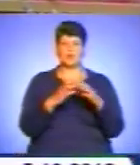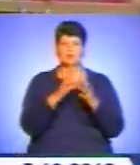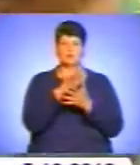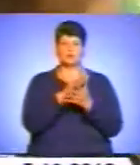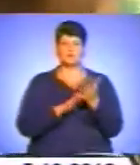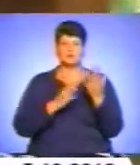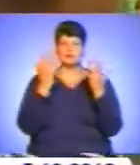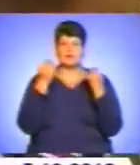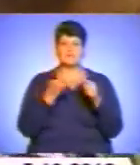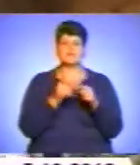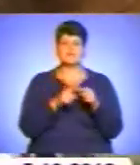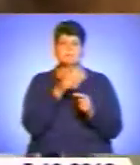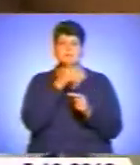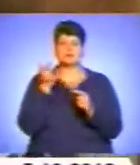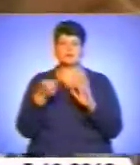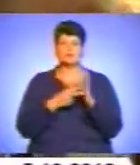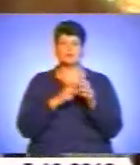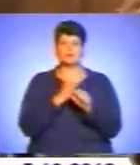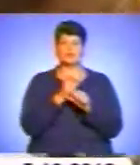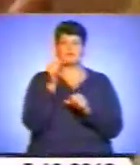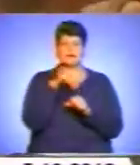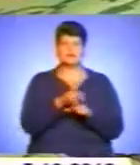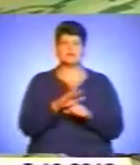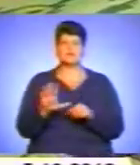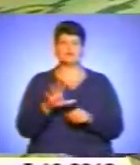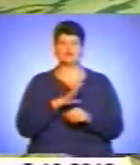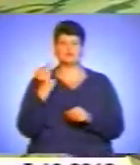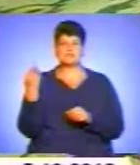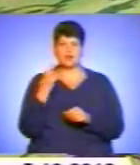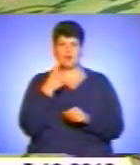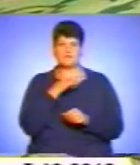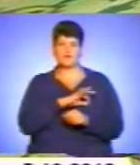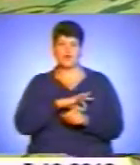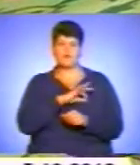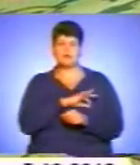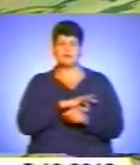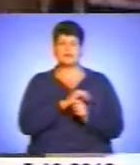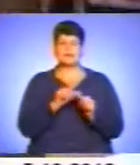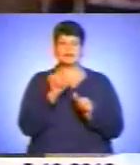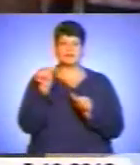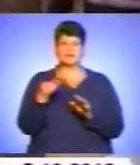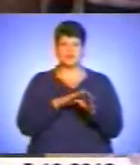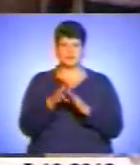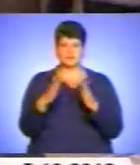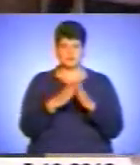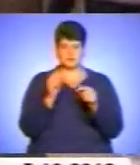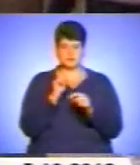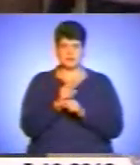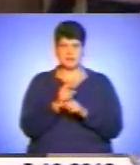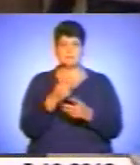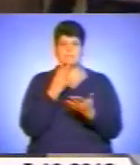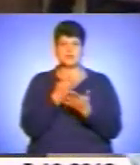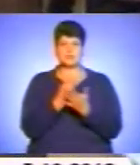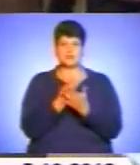У цей період ми плануємо роботу так, щоб дітям було цікаво, наголошують вихователі. Окрім виконання домашнього завдання, для учнів передбачені